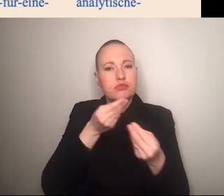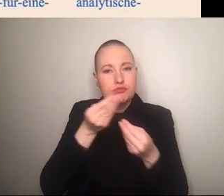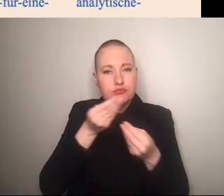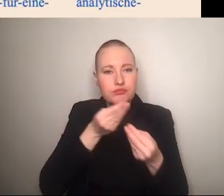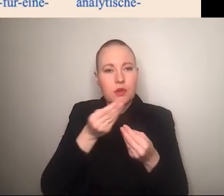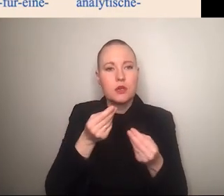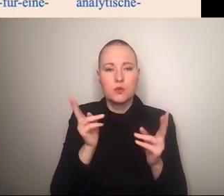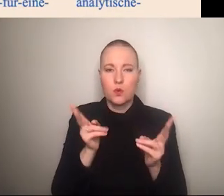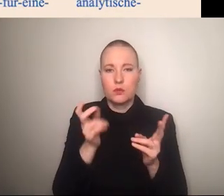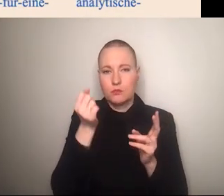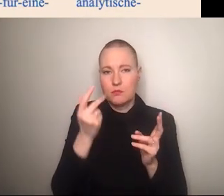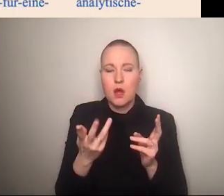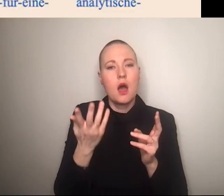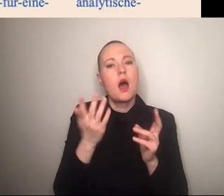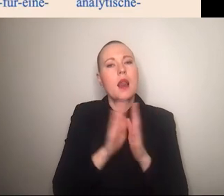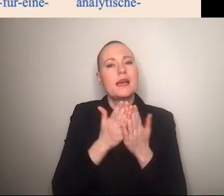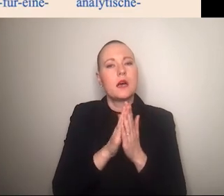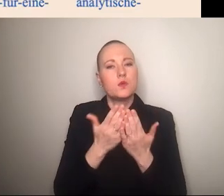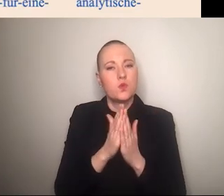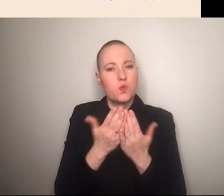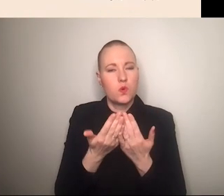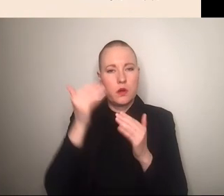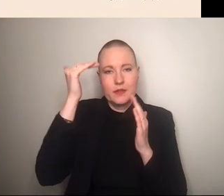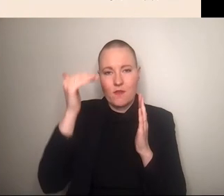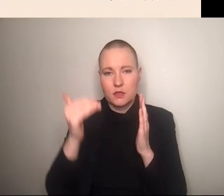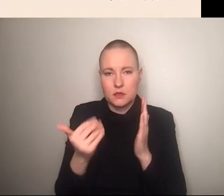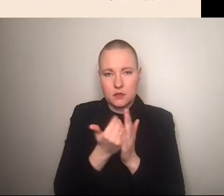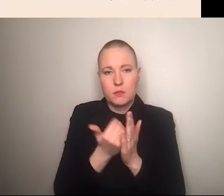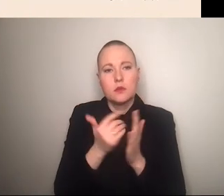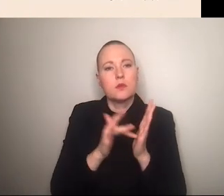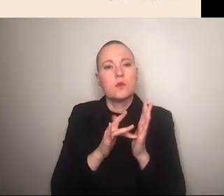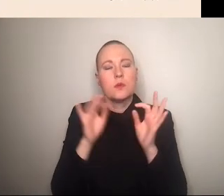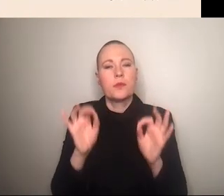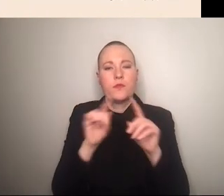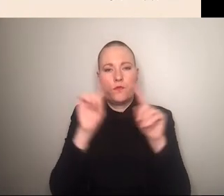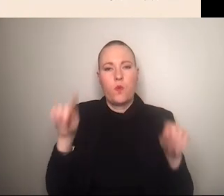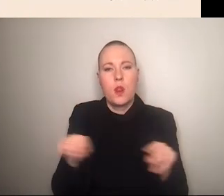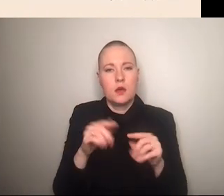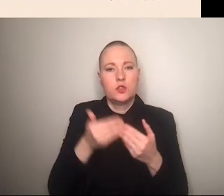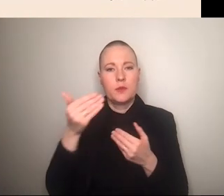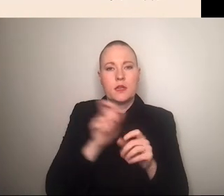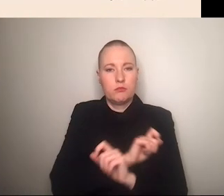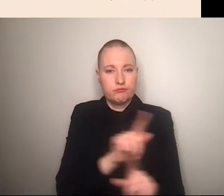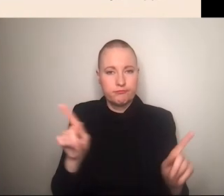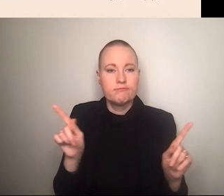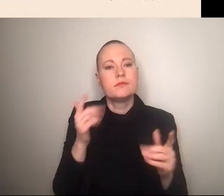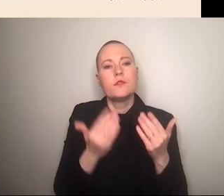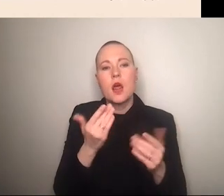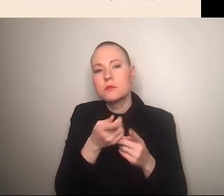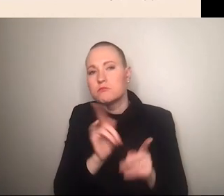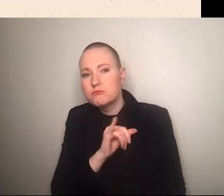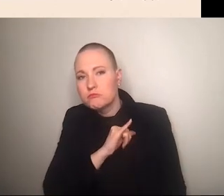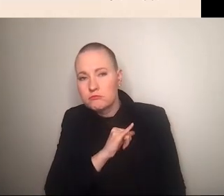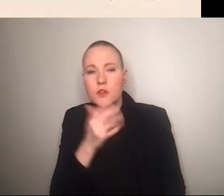ich habe hier noch ein paar literaturhinweise gesammelt weil die folien ja vom einschluss umgeschickt werden und vielleicht ist das die ein oder